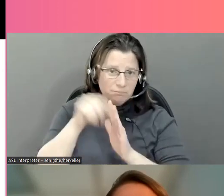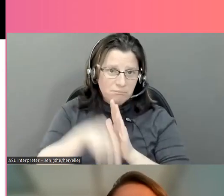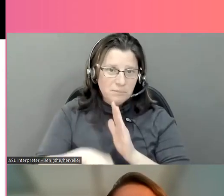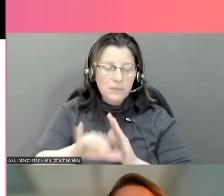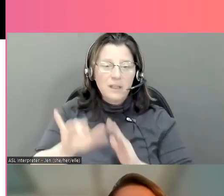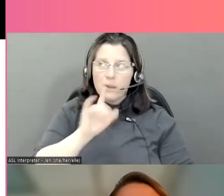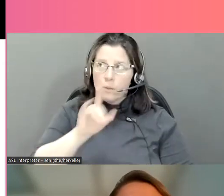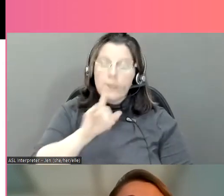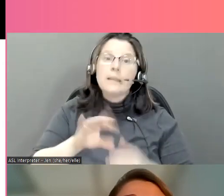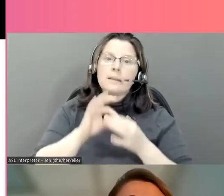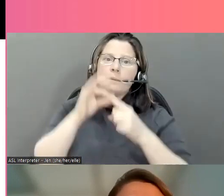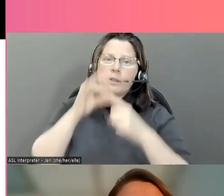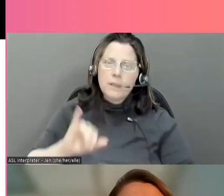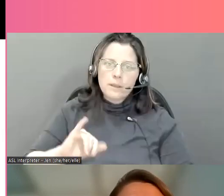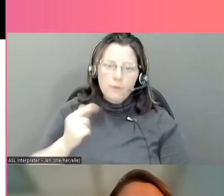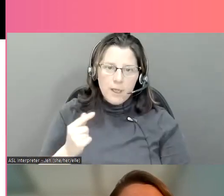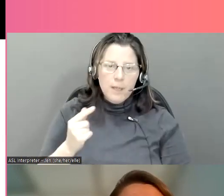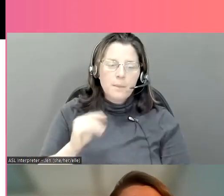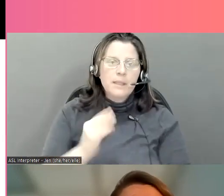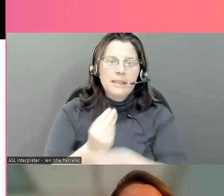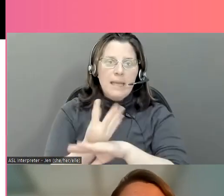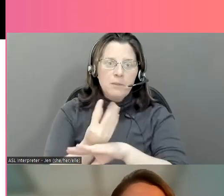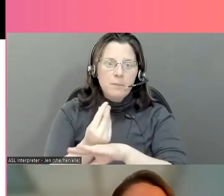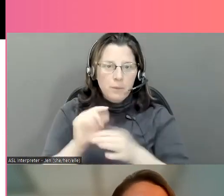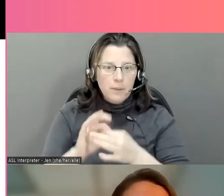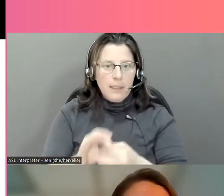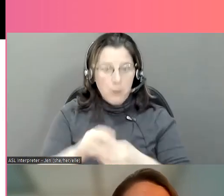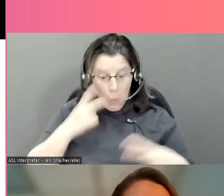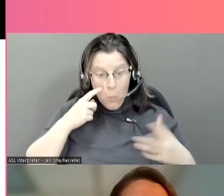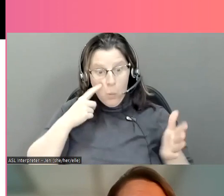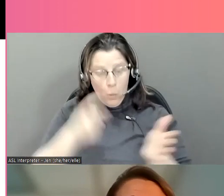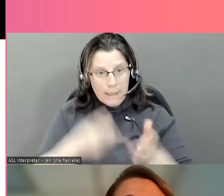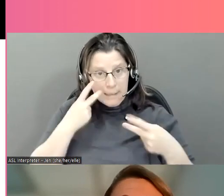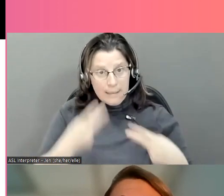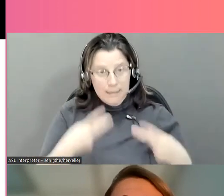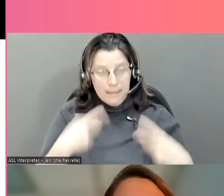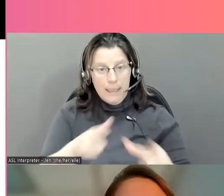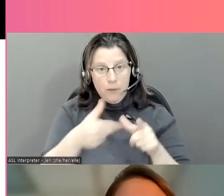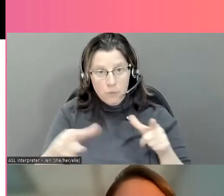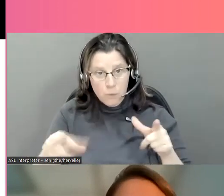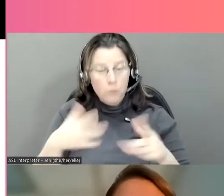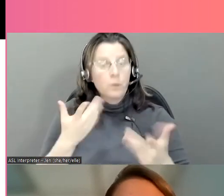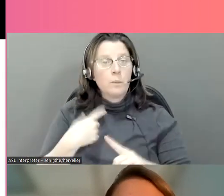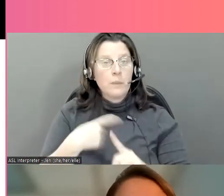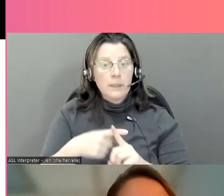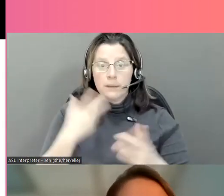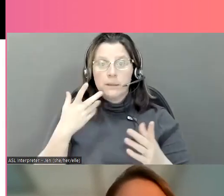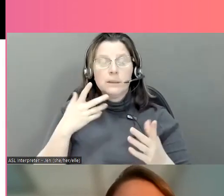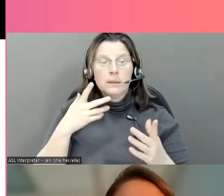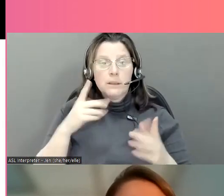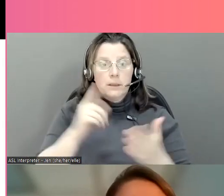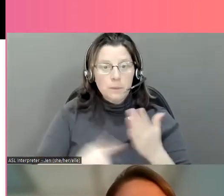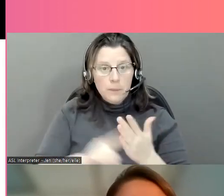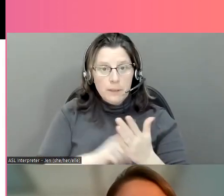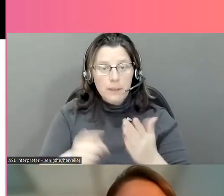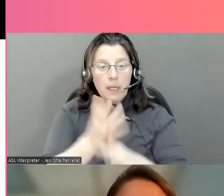le temps de le faire. Je pourrais encore parler davantage d'Instagram et de Snapchat qui montrent de la discrimination envers les personnes de